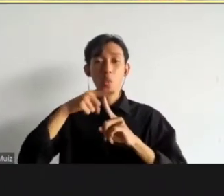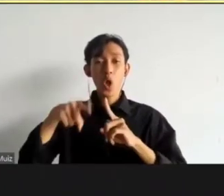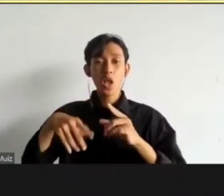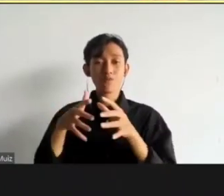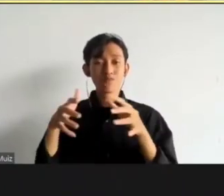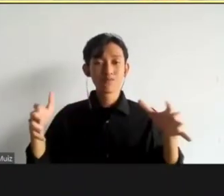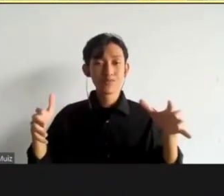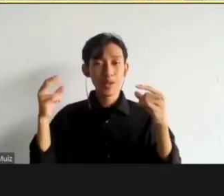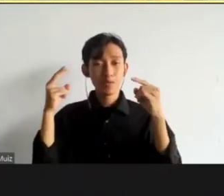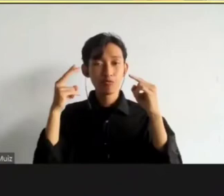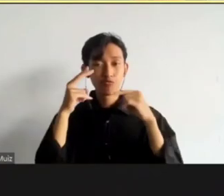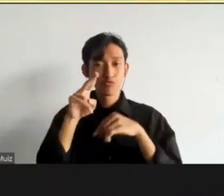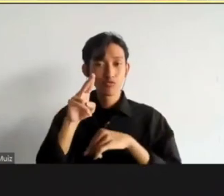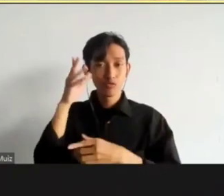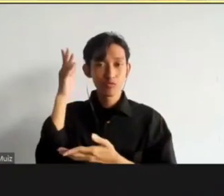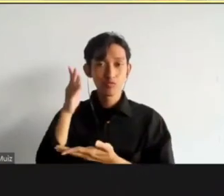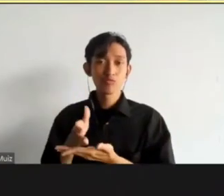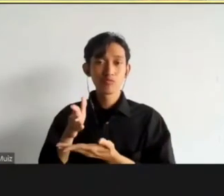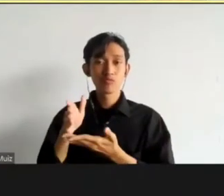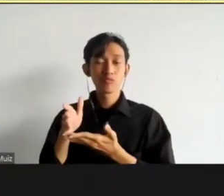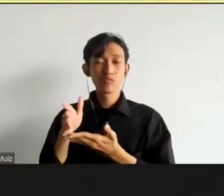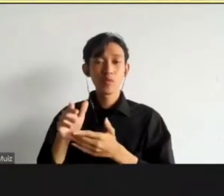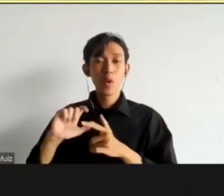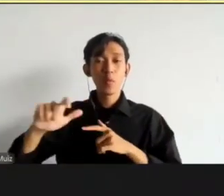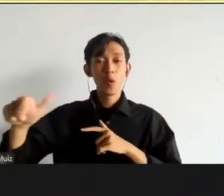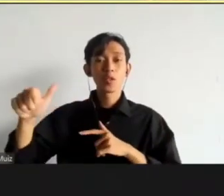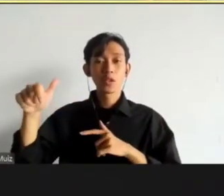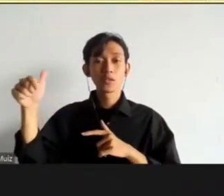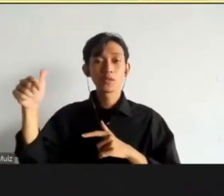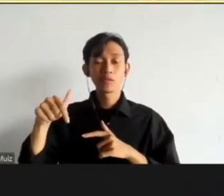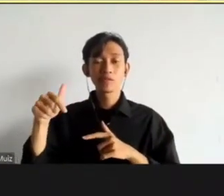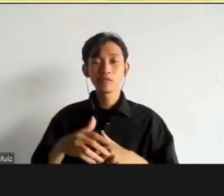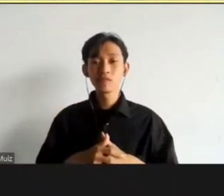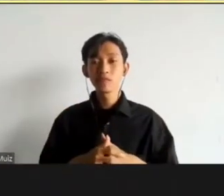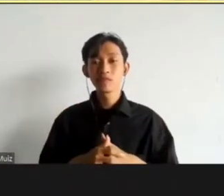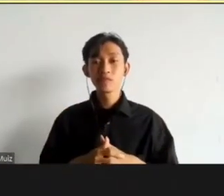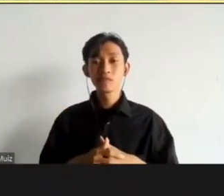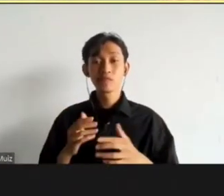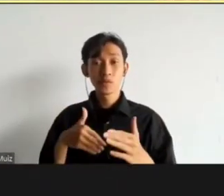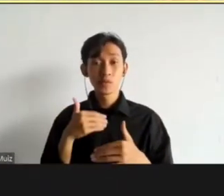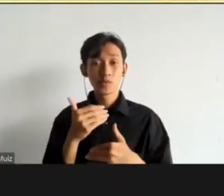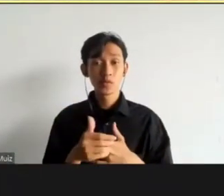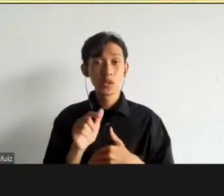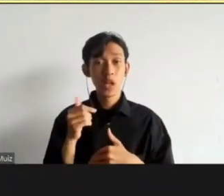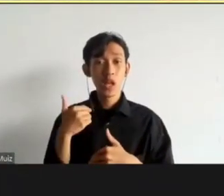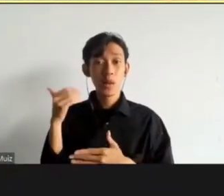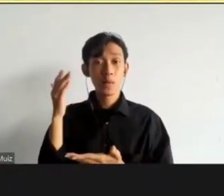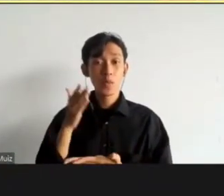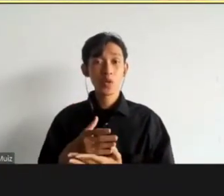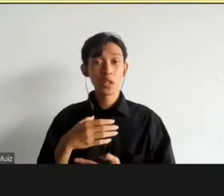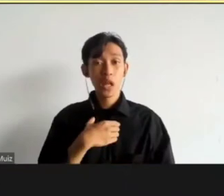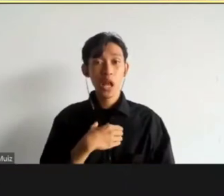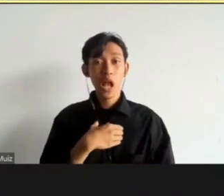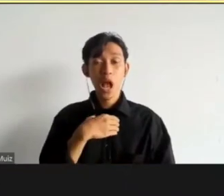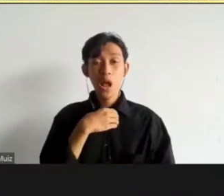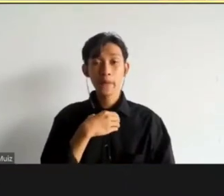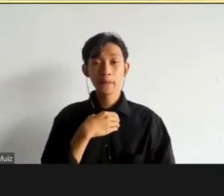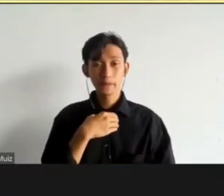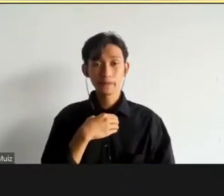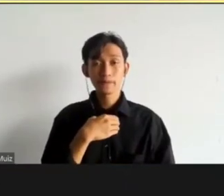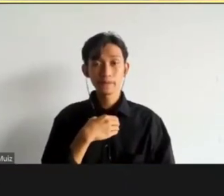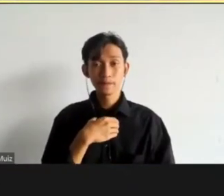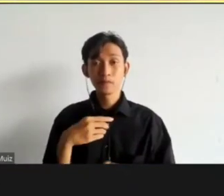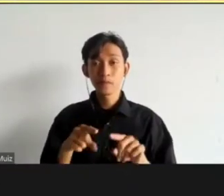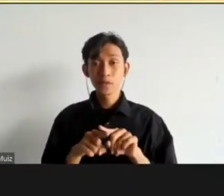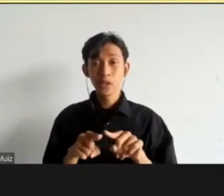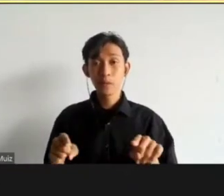menentu dari sebuah prosesnya gitu ya. Nah kemudian di situ ada putusan hakim. Itu plea bargain. Tapi